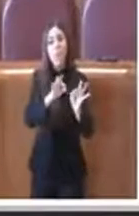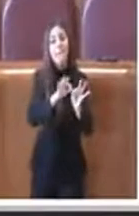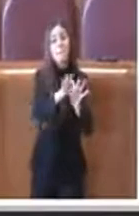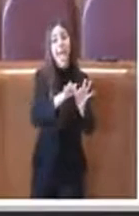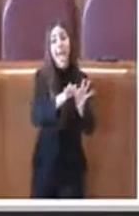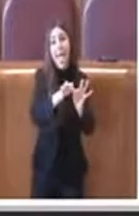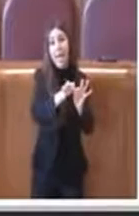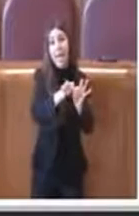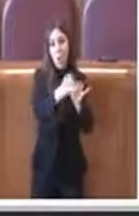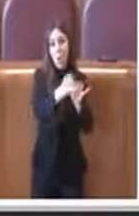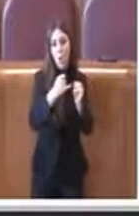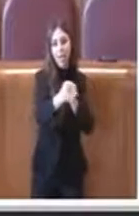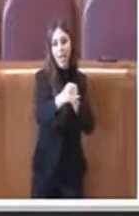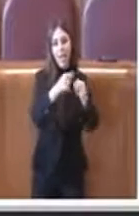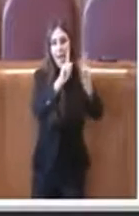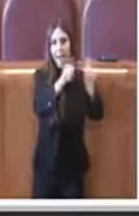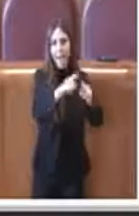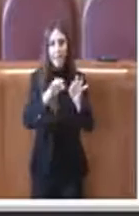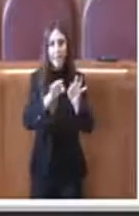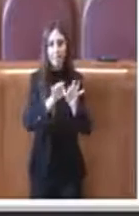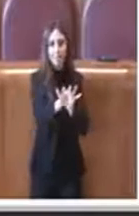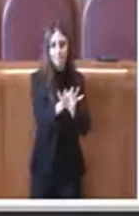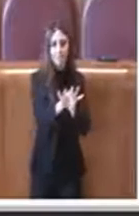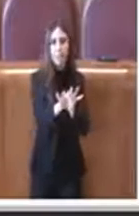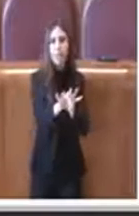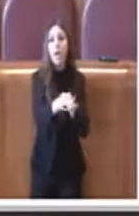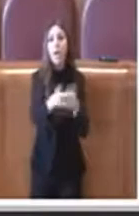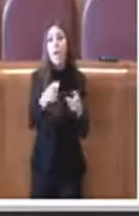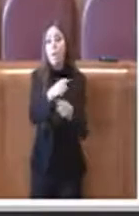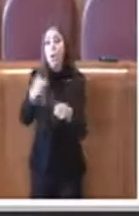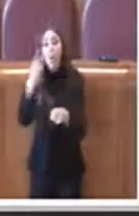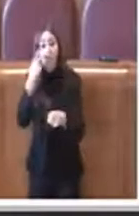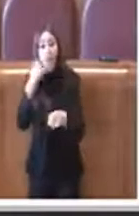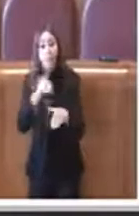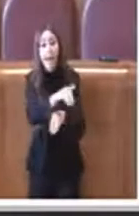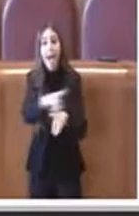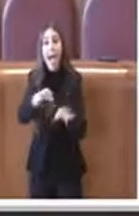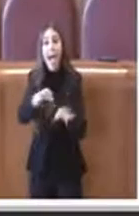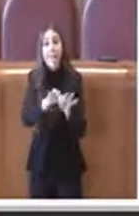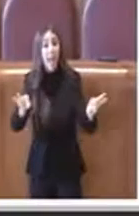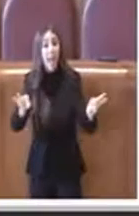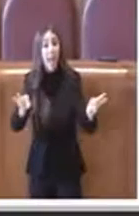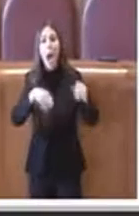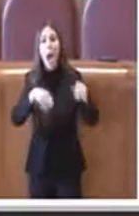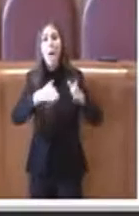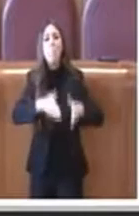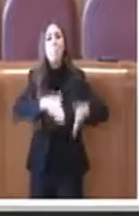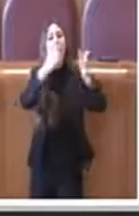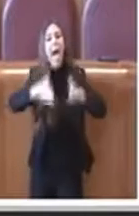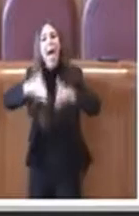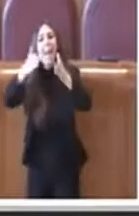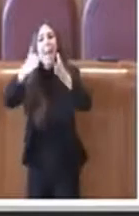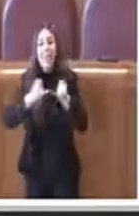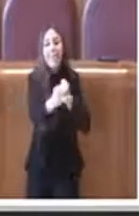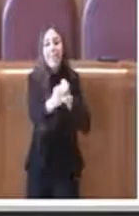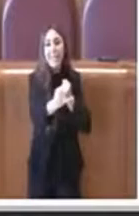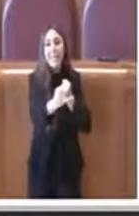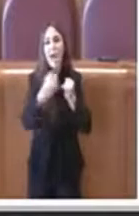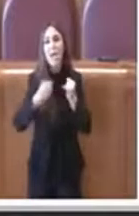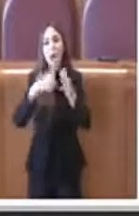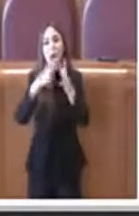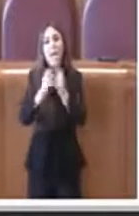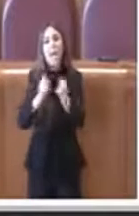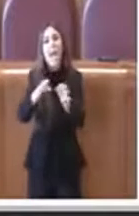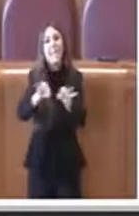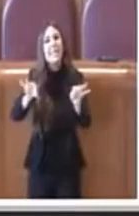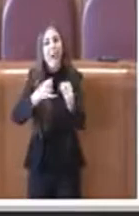sparse ora passate lì sulla salaria e vedete i palazzoni a che distanza stanno dall'impianto del salario